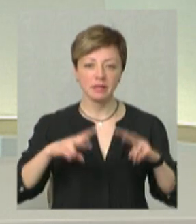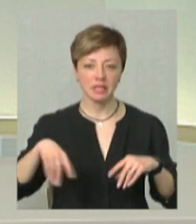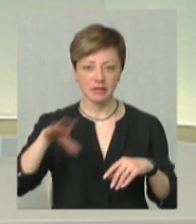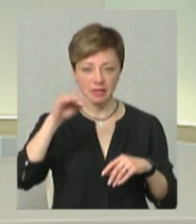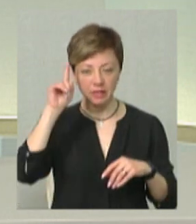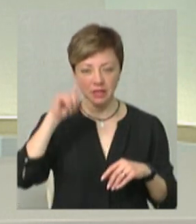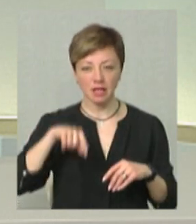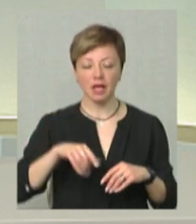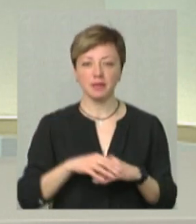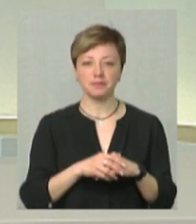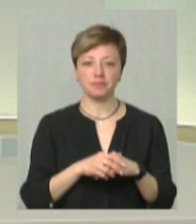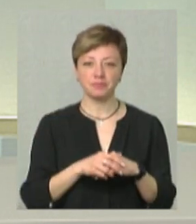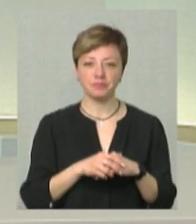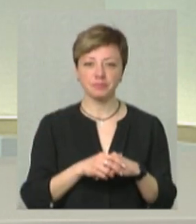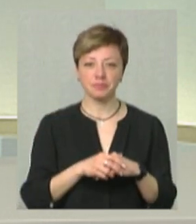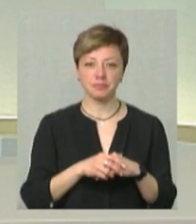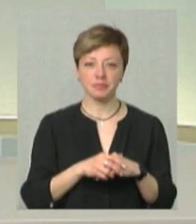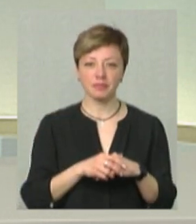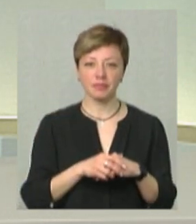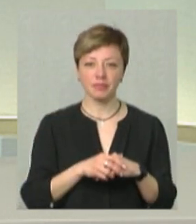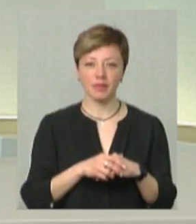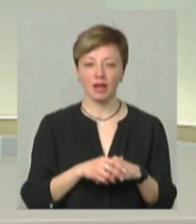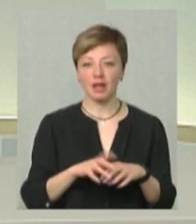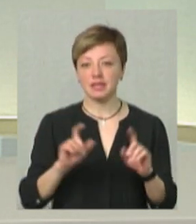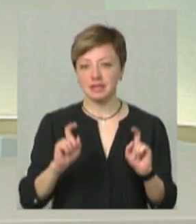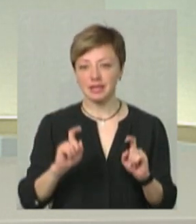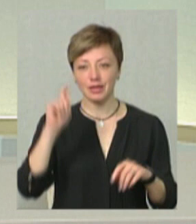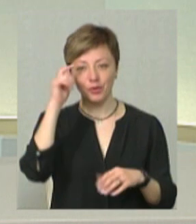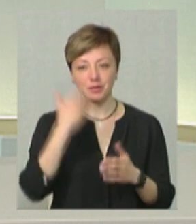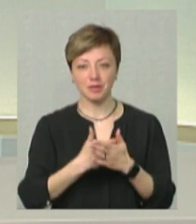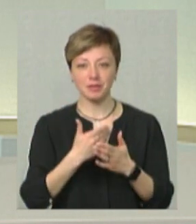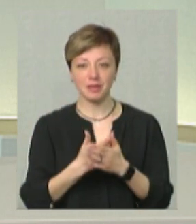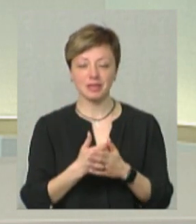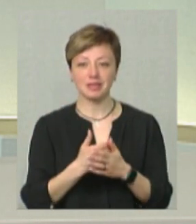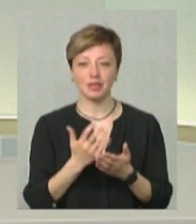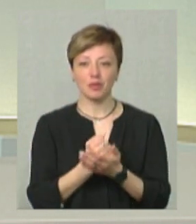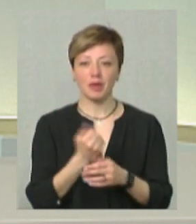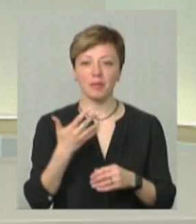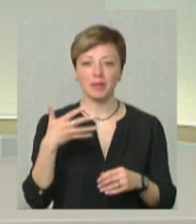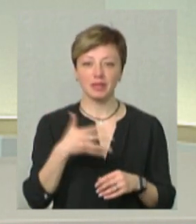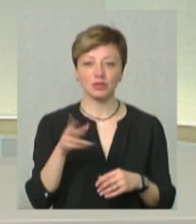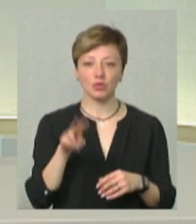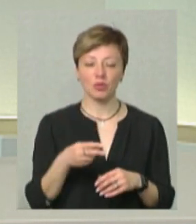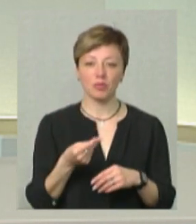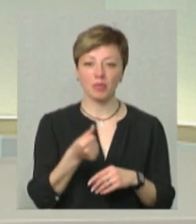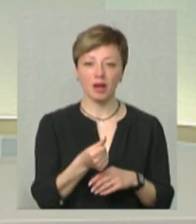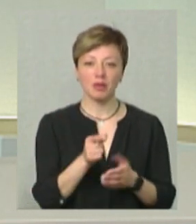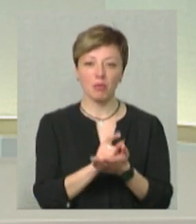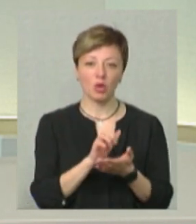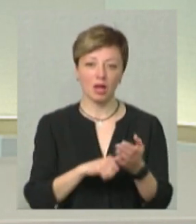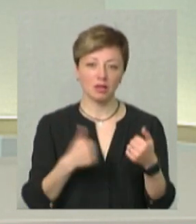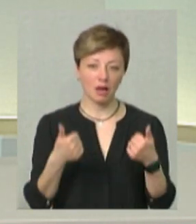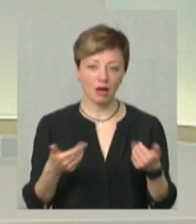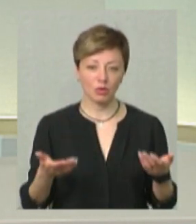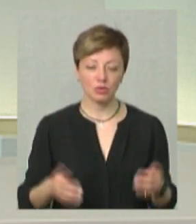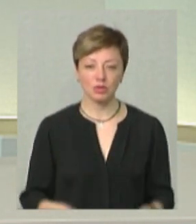знаємо, там, ідит, хлопчик, ну, заробляє п'ять, там, тисяч доларів і плати, там, хороші, там, налоги,